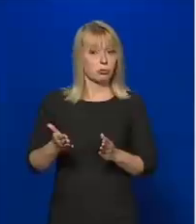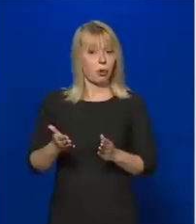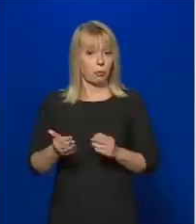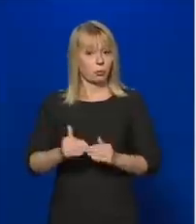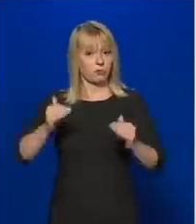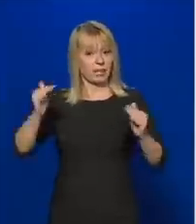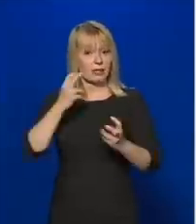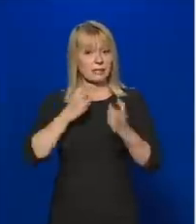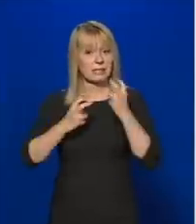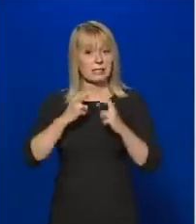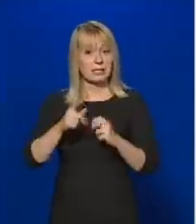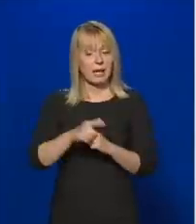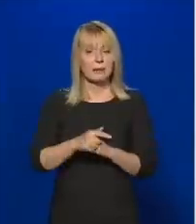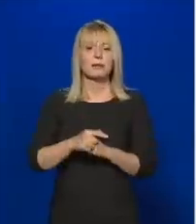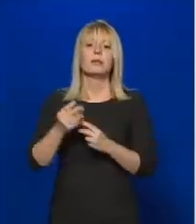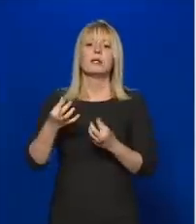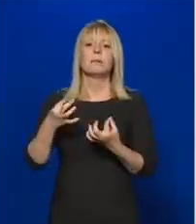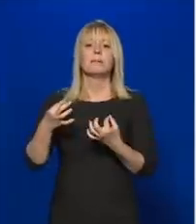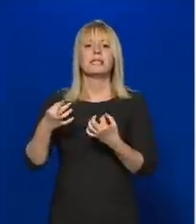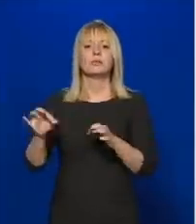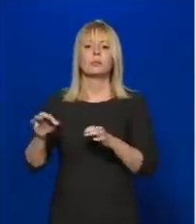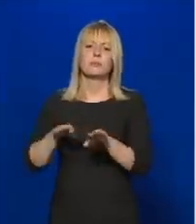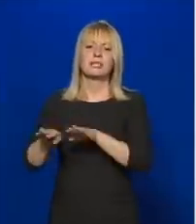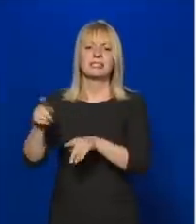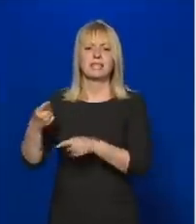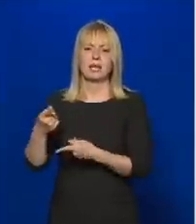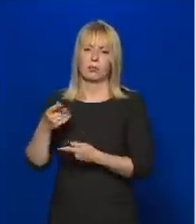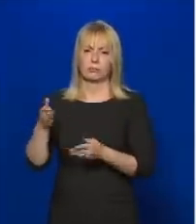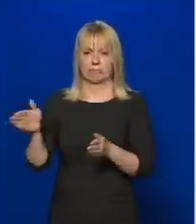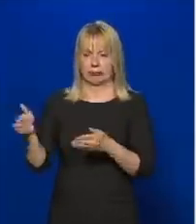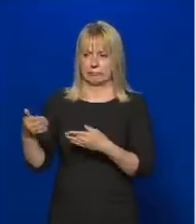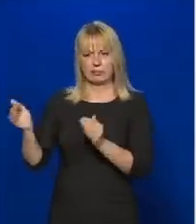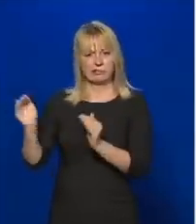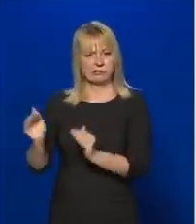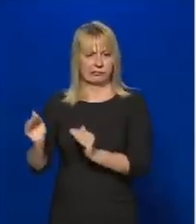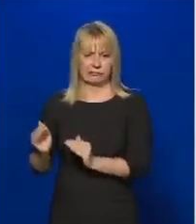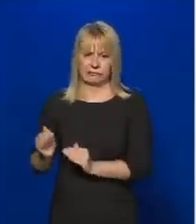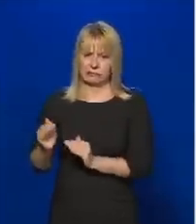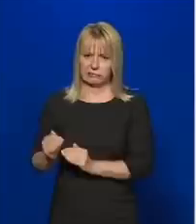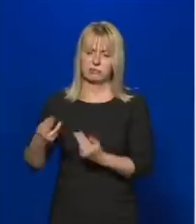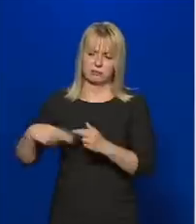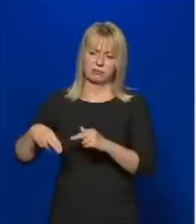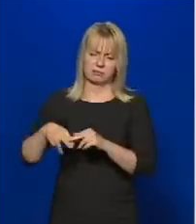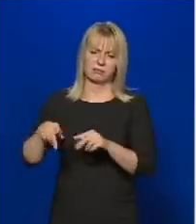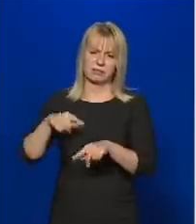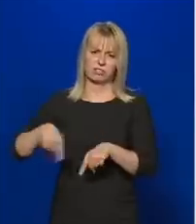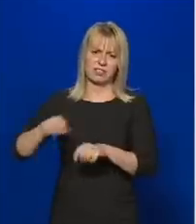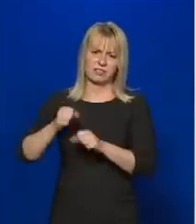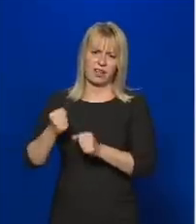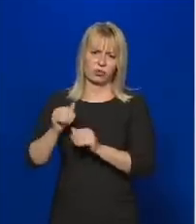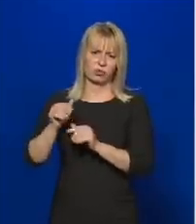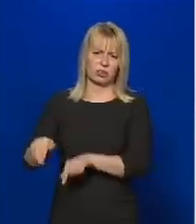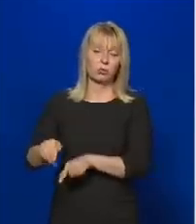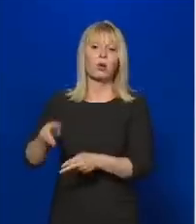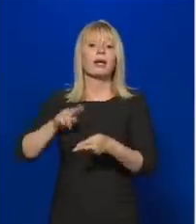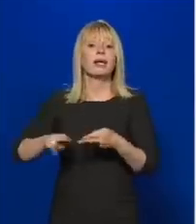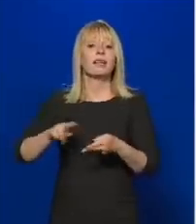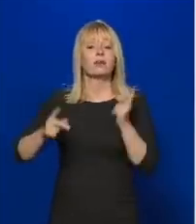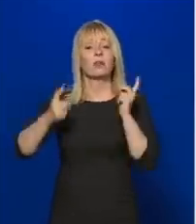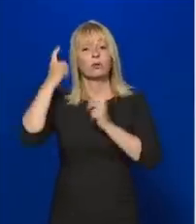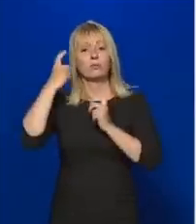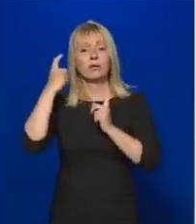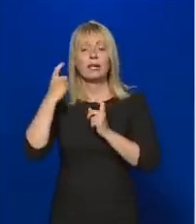A pénzügyminisztéri mennél lényegesen pessimistább, de a kormány több tagja is az optimisták táborát erősíti. A hivatalos vélemény az pillanatilag a